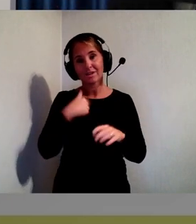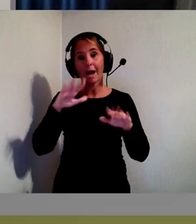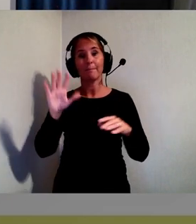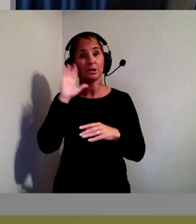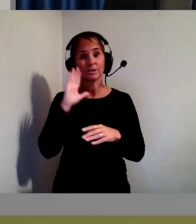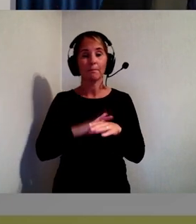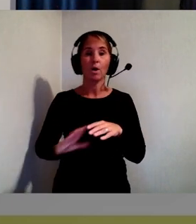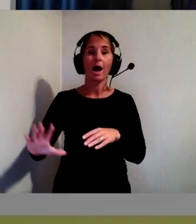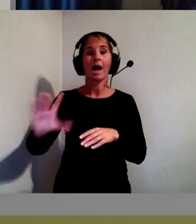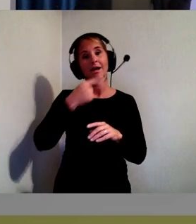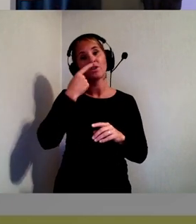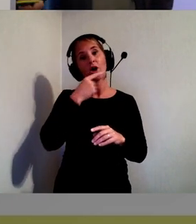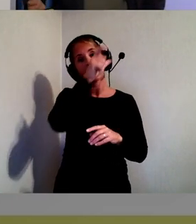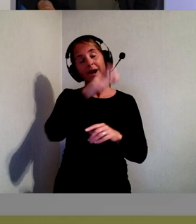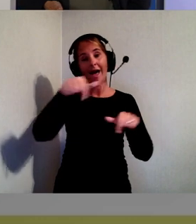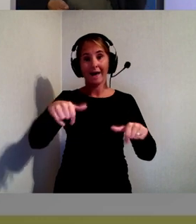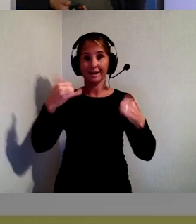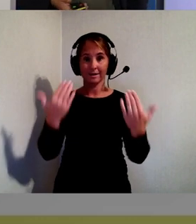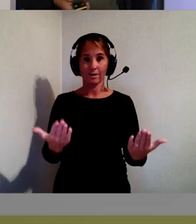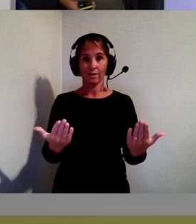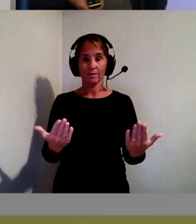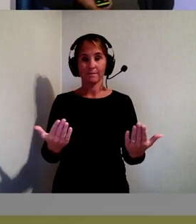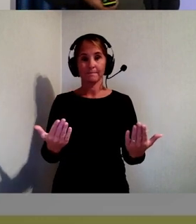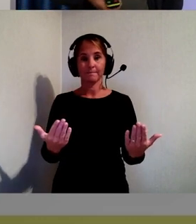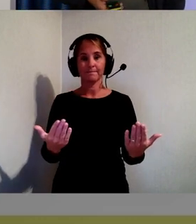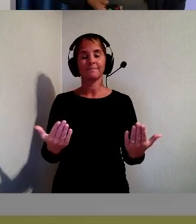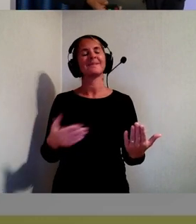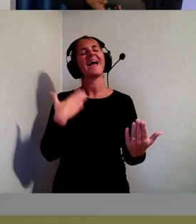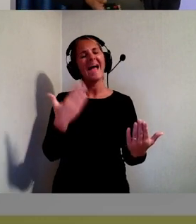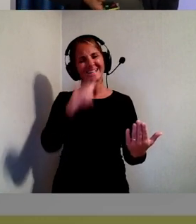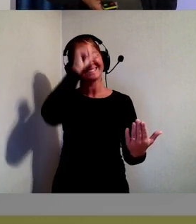talare här inne idag. Det är att det är komplext.